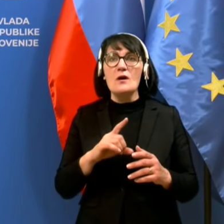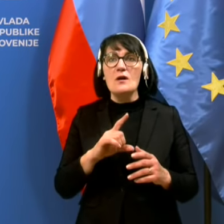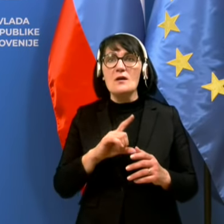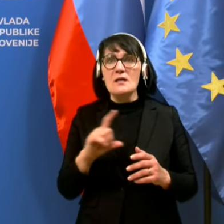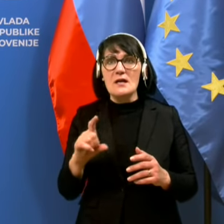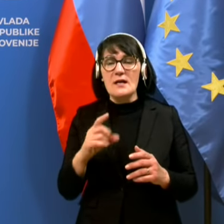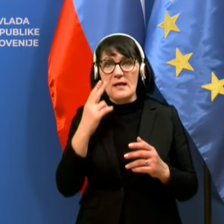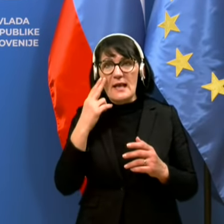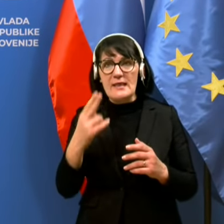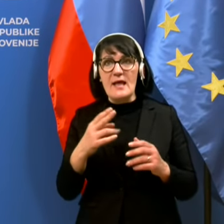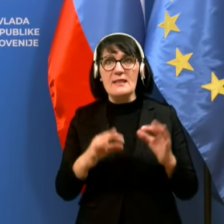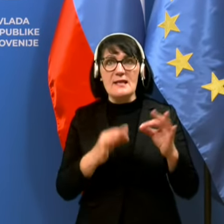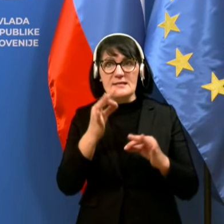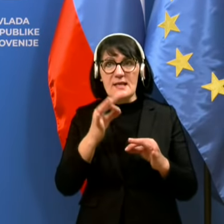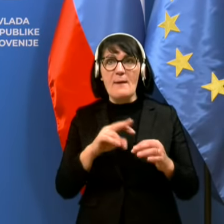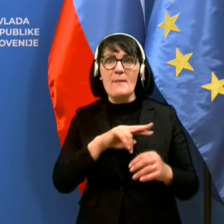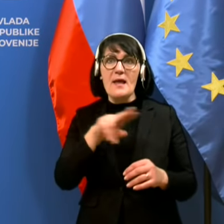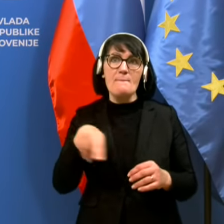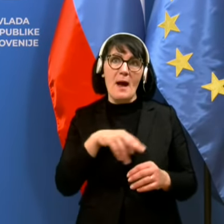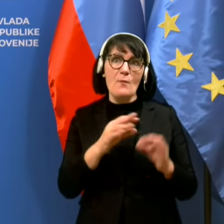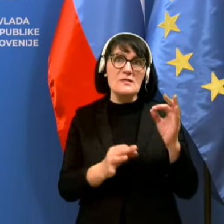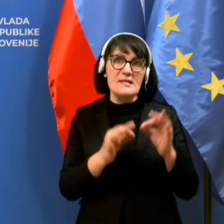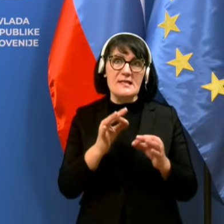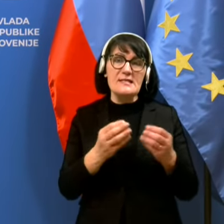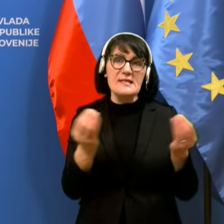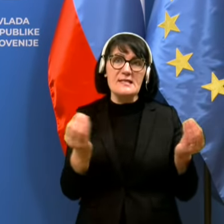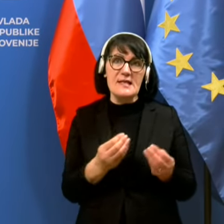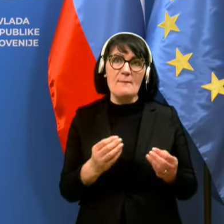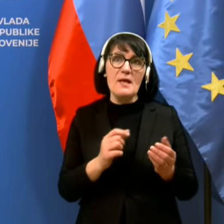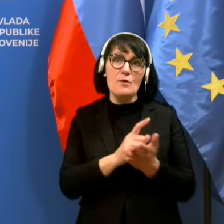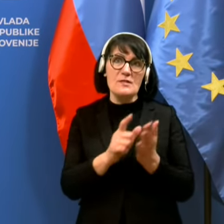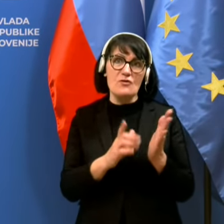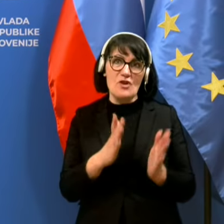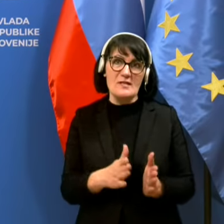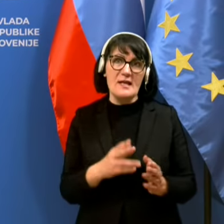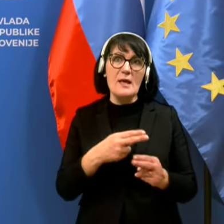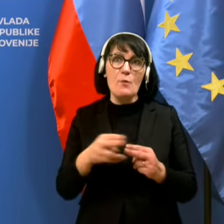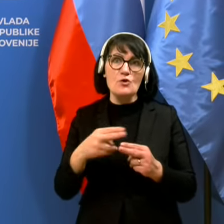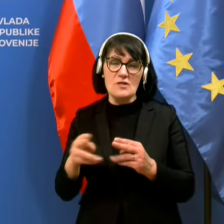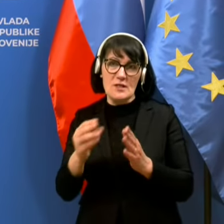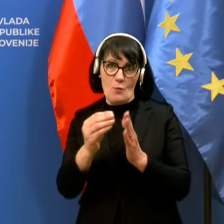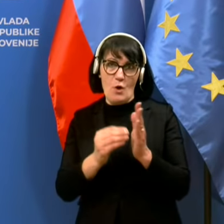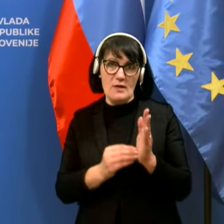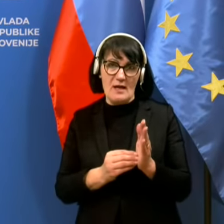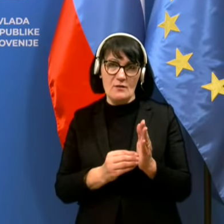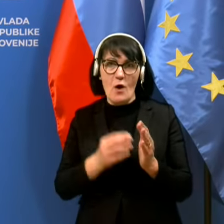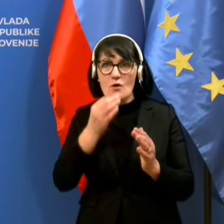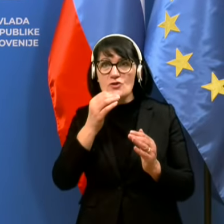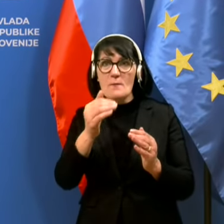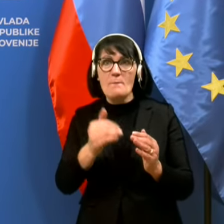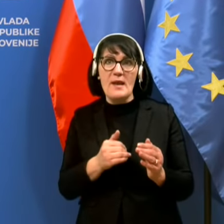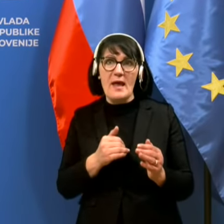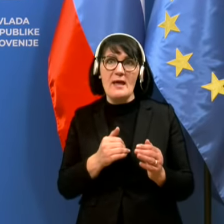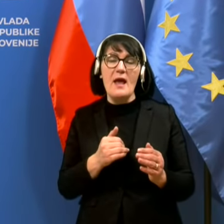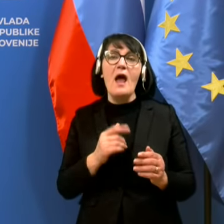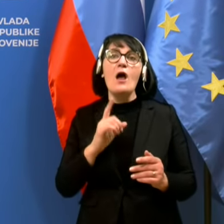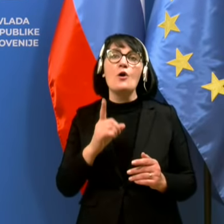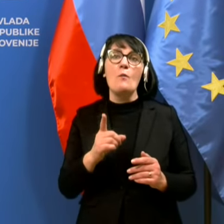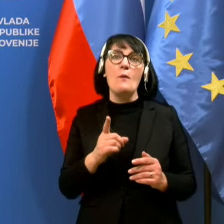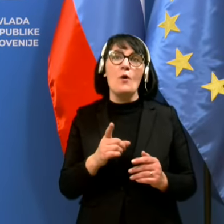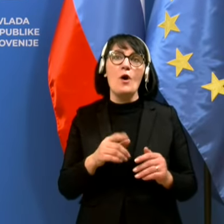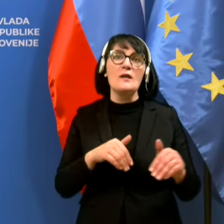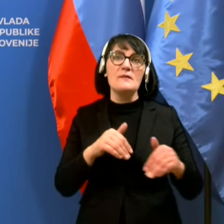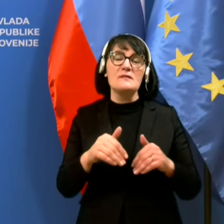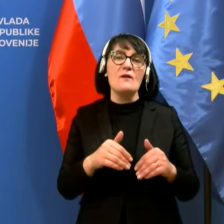imamo sistem, ki bo začasen, ki bo čisto te podatke in čim prej, ko mi imamo zeleno luč ministrstva za